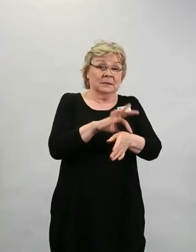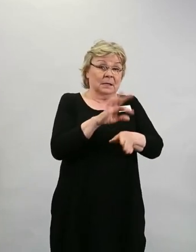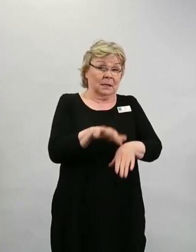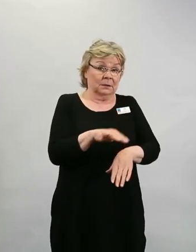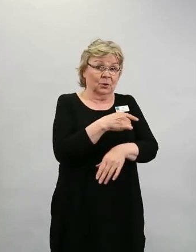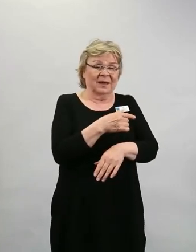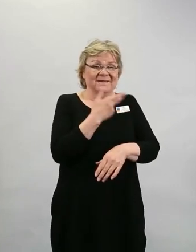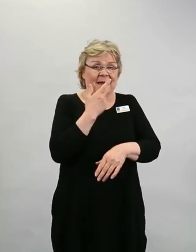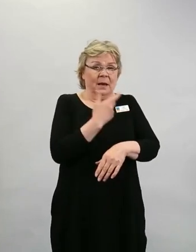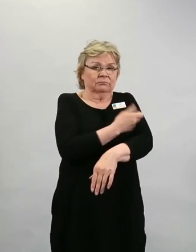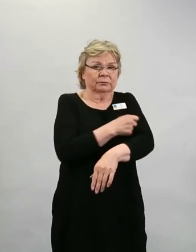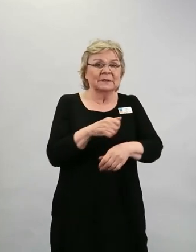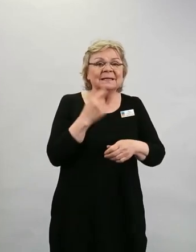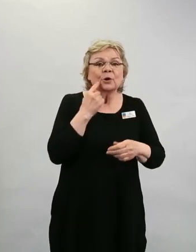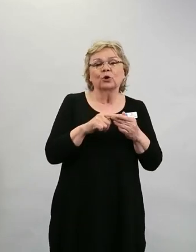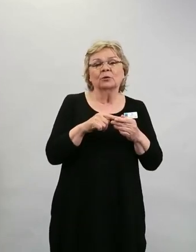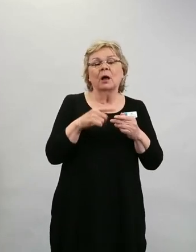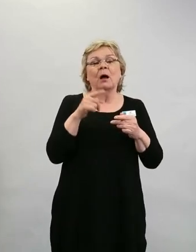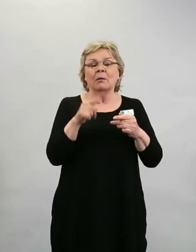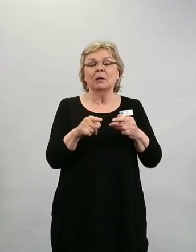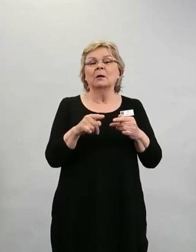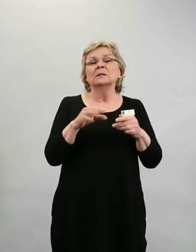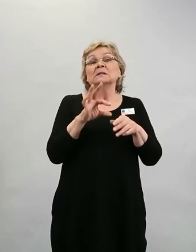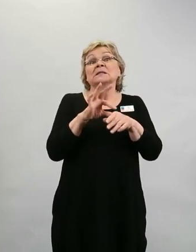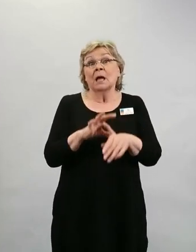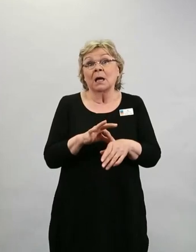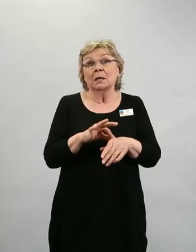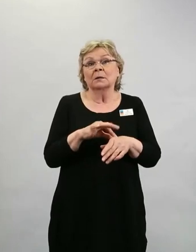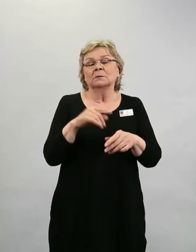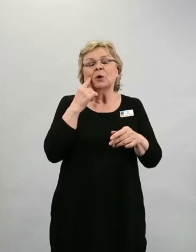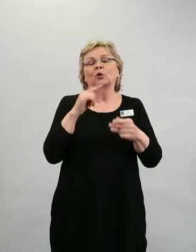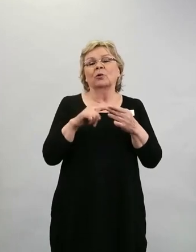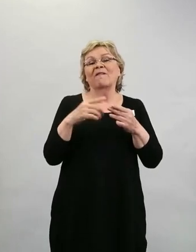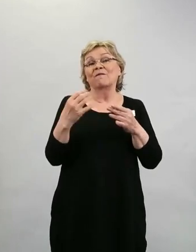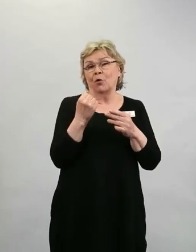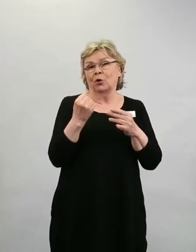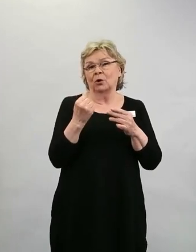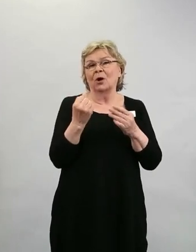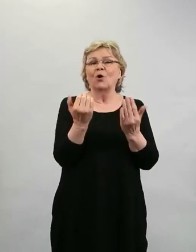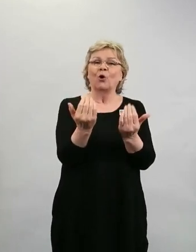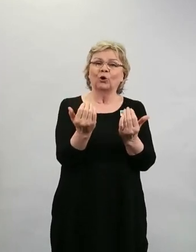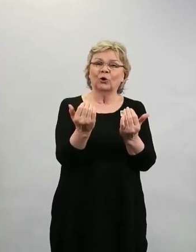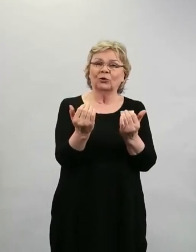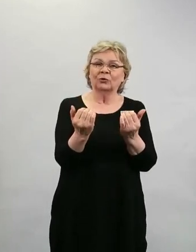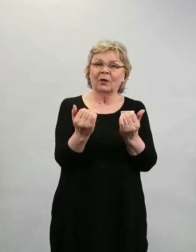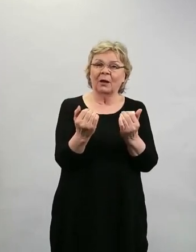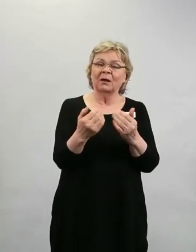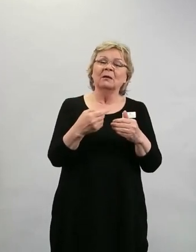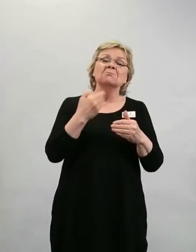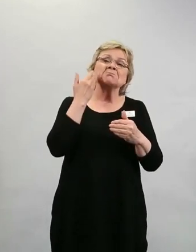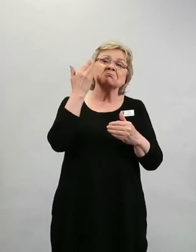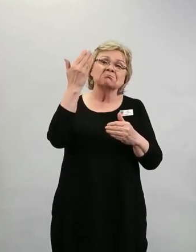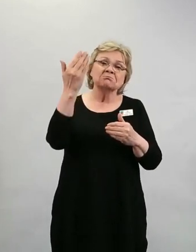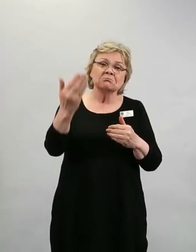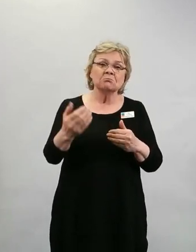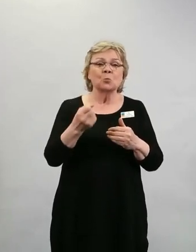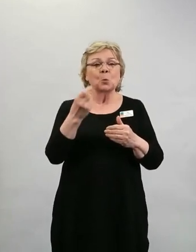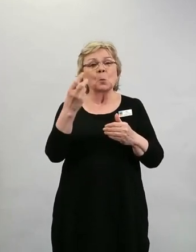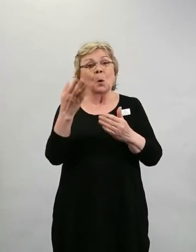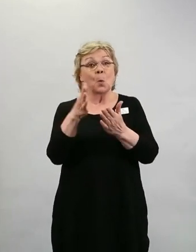sitä väliä hyvin ja ottaa sitten sen toisen annoksen vasta myöhemmin, jopa kuukausien päästä sitten.